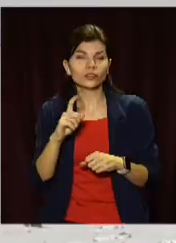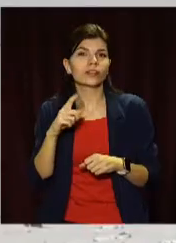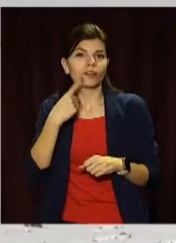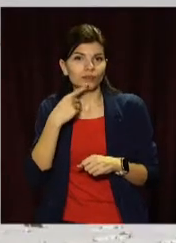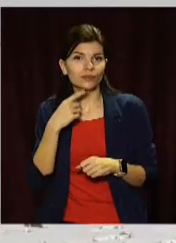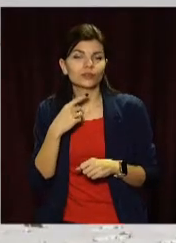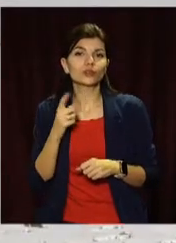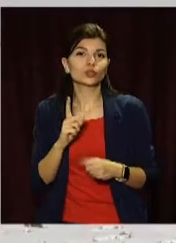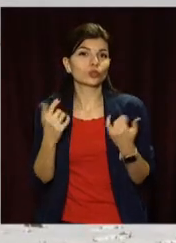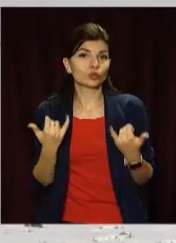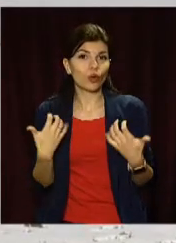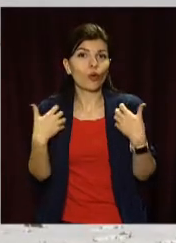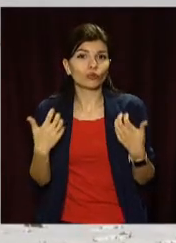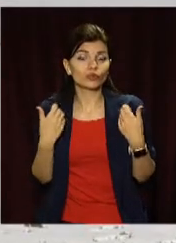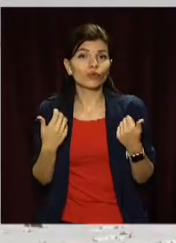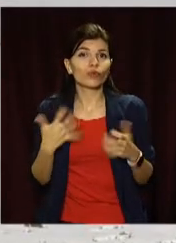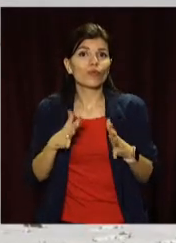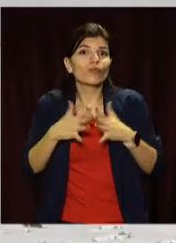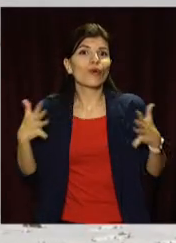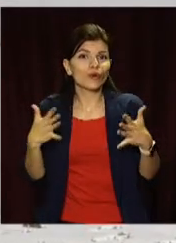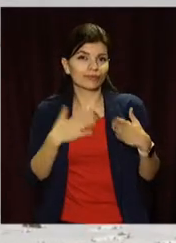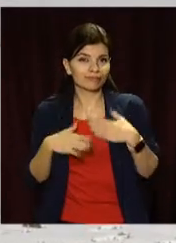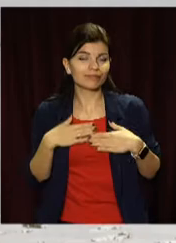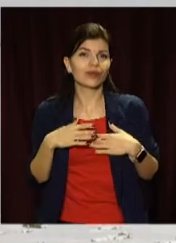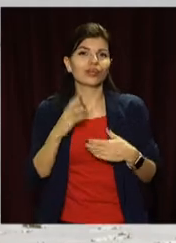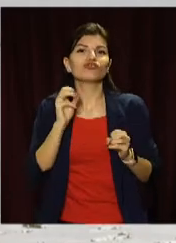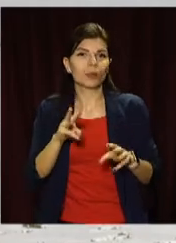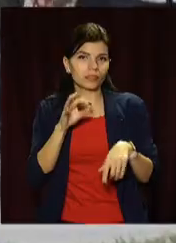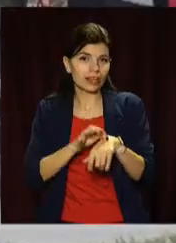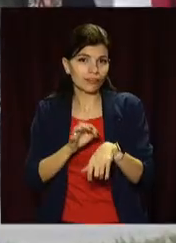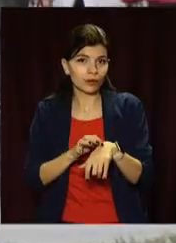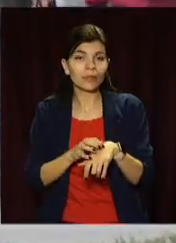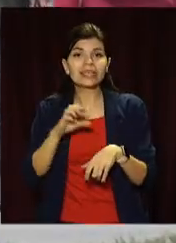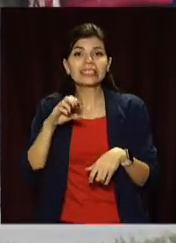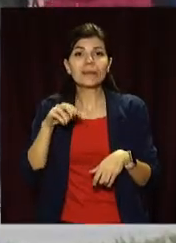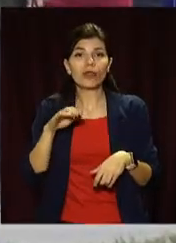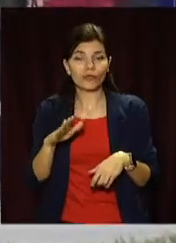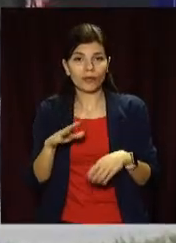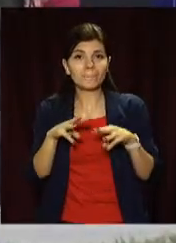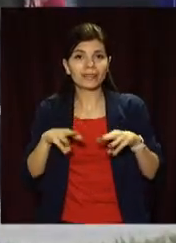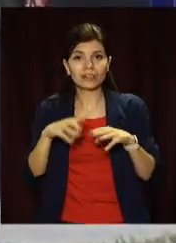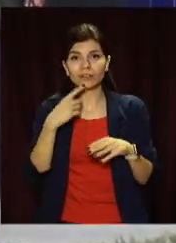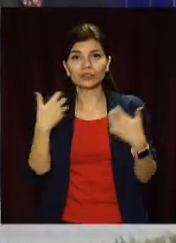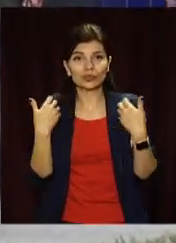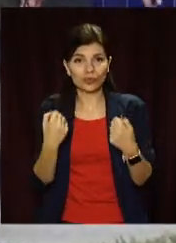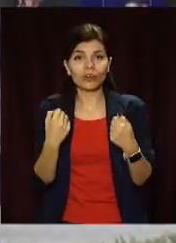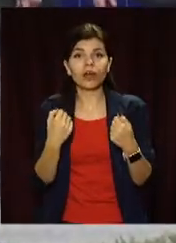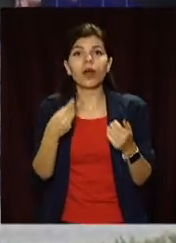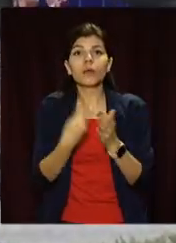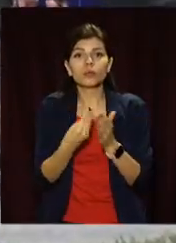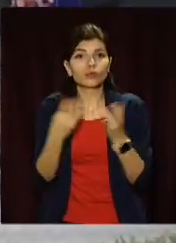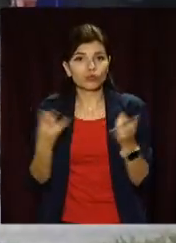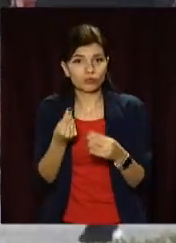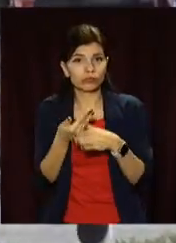зазначають, сьогодні одужавших українців більше, ніж захворілих. Міністр Максим Степанов зазначив, мінімальна потреба на фінансування